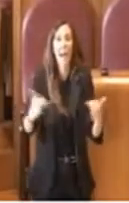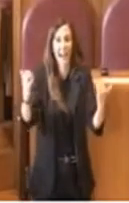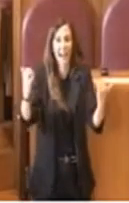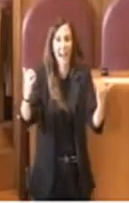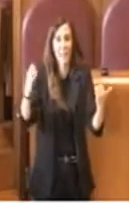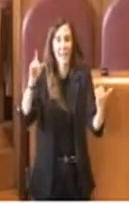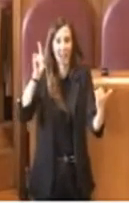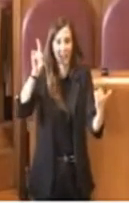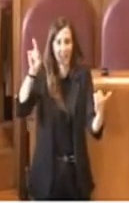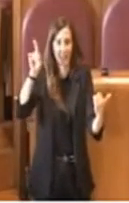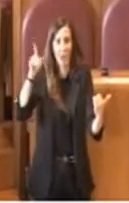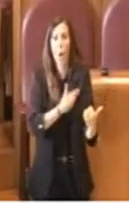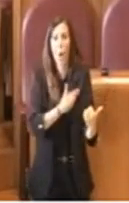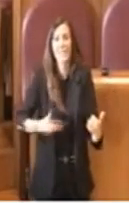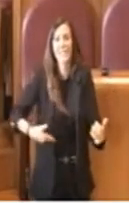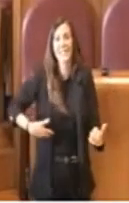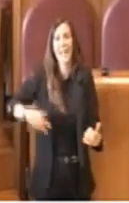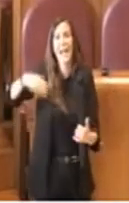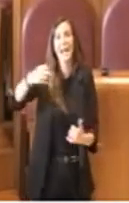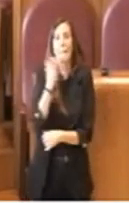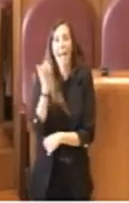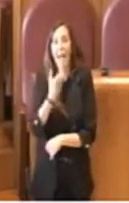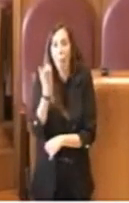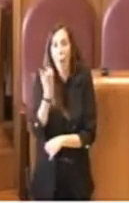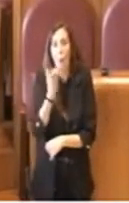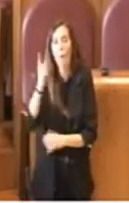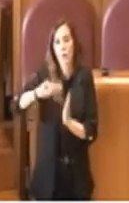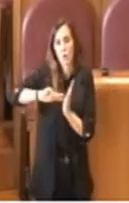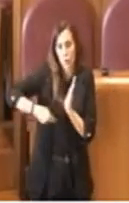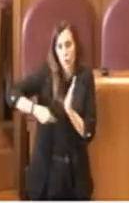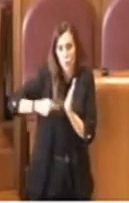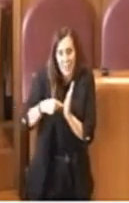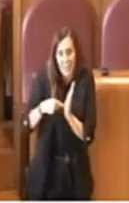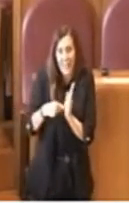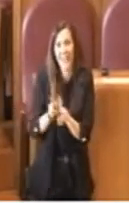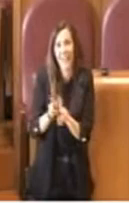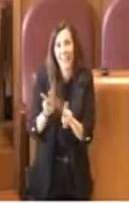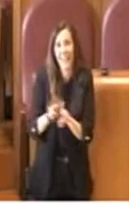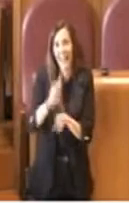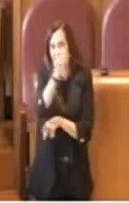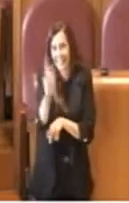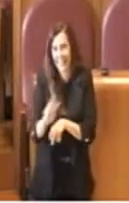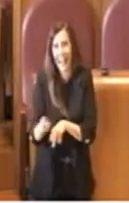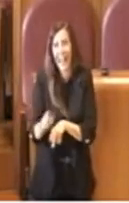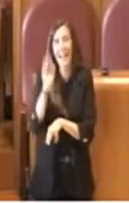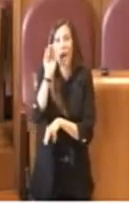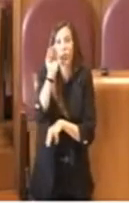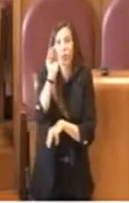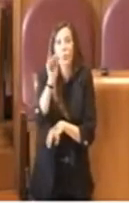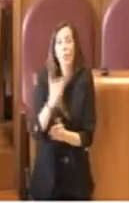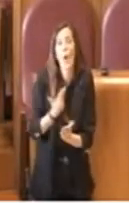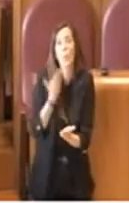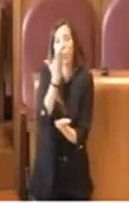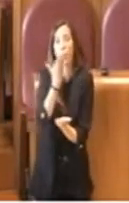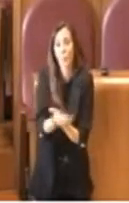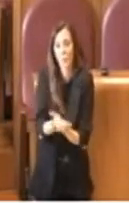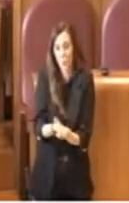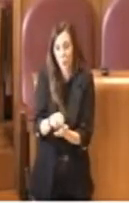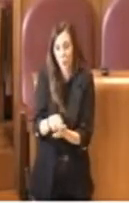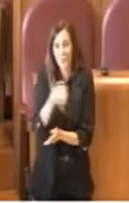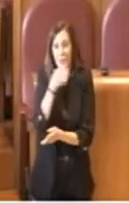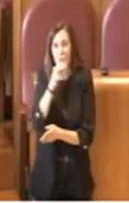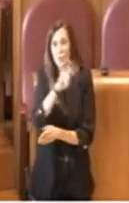esempio alla consigliera Meloni che ha sottoscritto questa mozione insieme al gruppo di Fratelli d'Italia e poi alla futura mozione che discuteremo a breve che è la